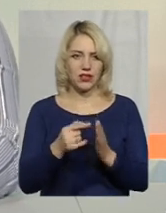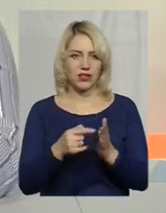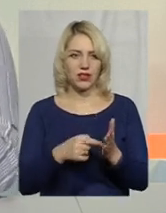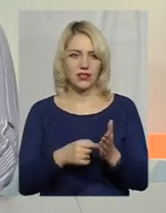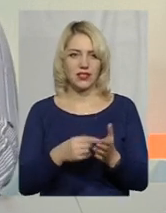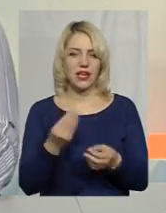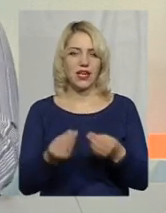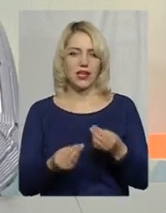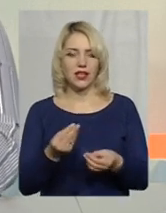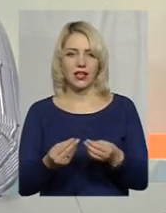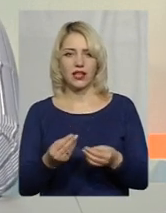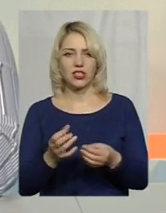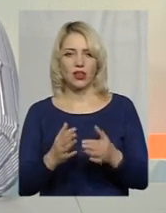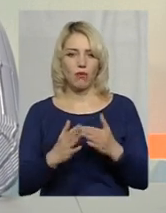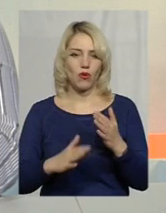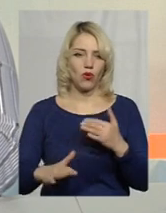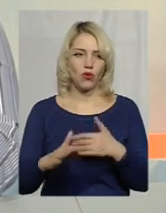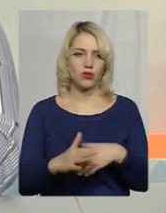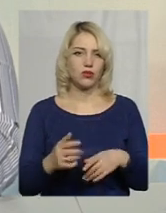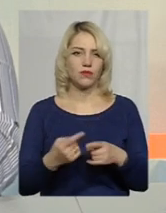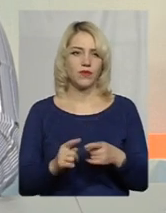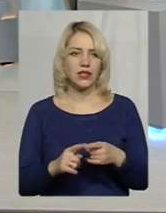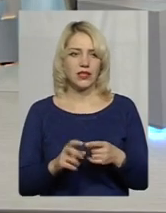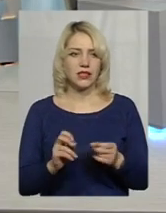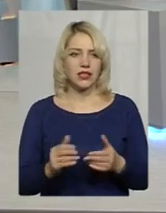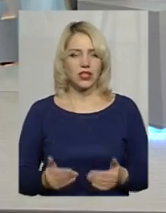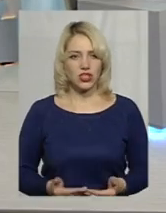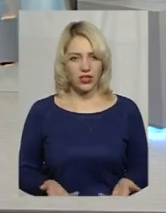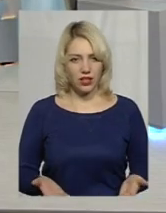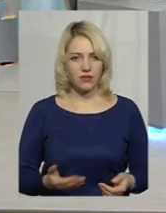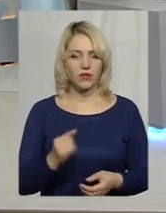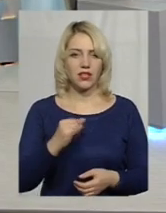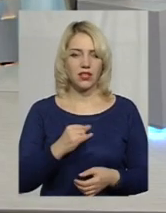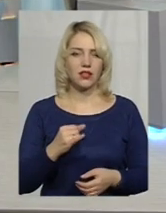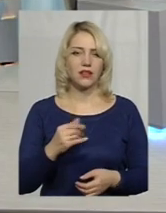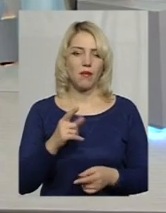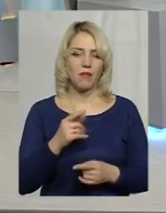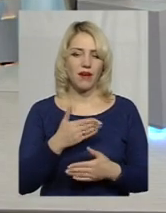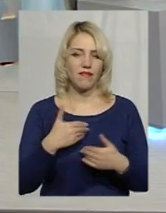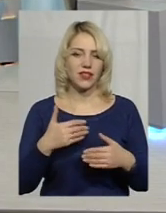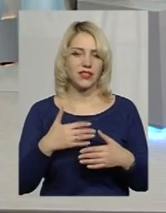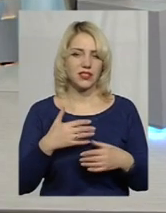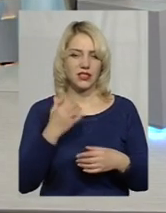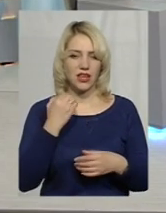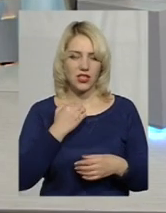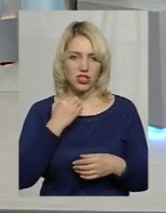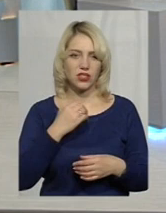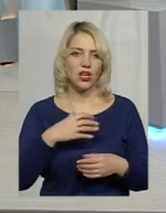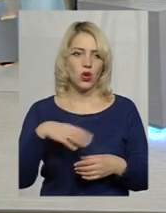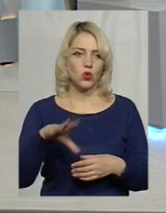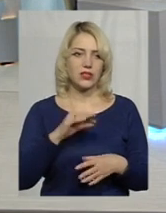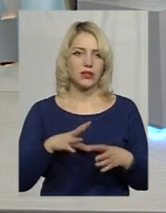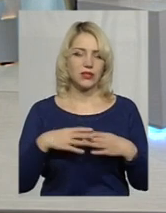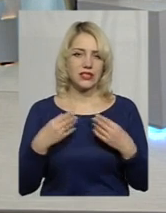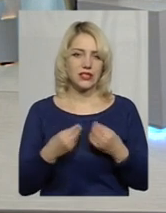іграшками, простором, увагою. Це вже зговорити якась ревність. Так, ми вдячні надзвичайно всім сім'ям,